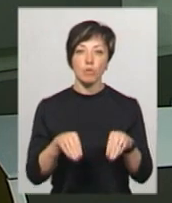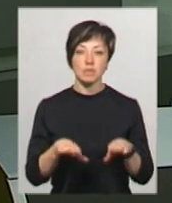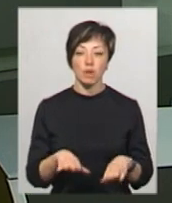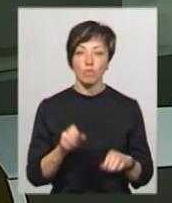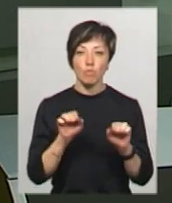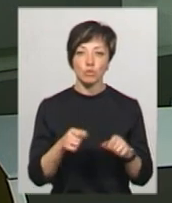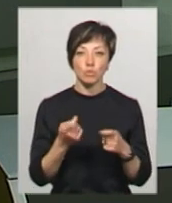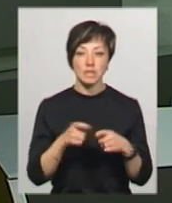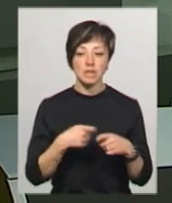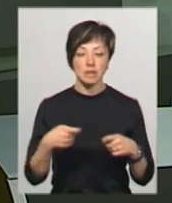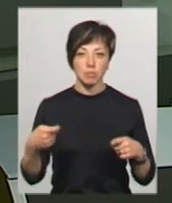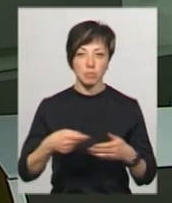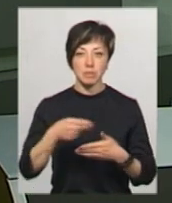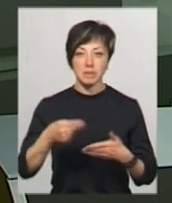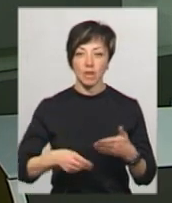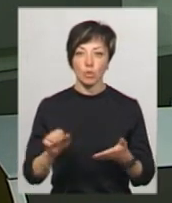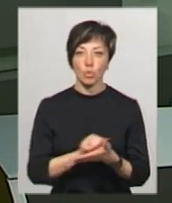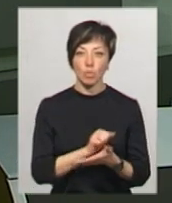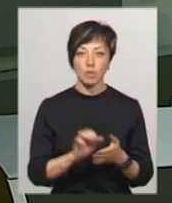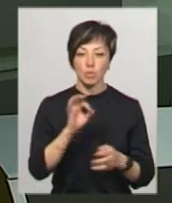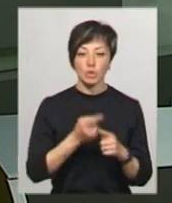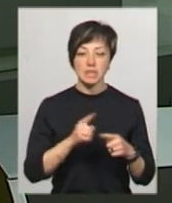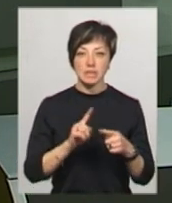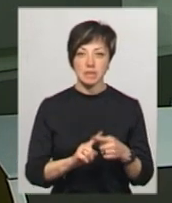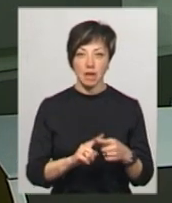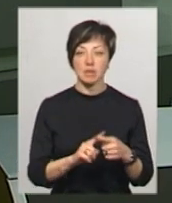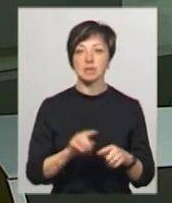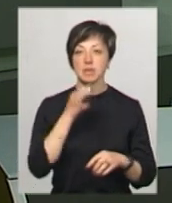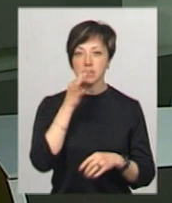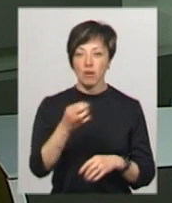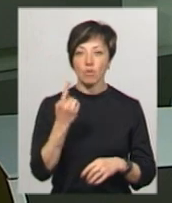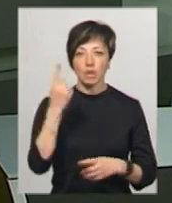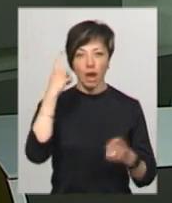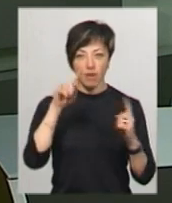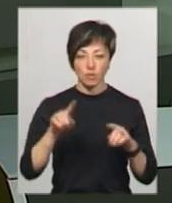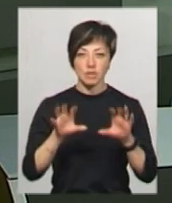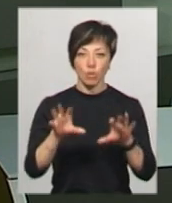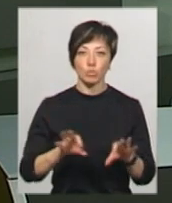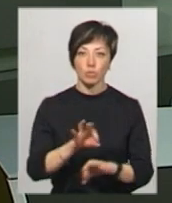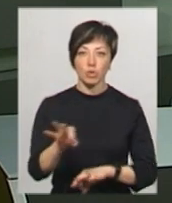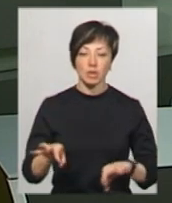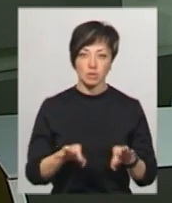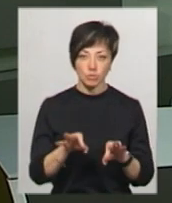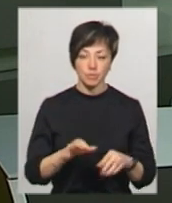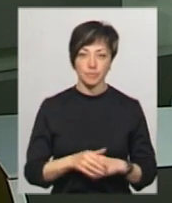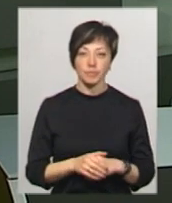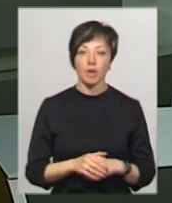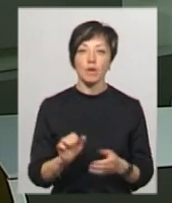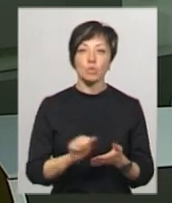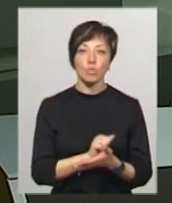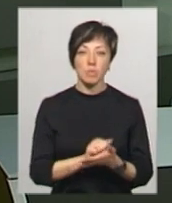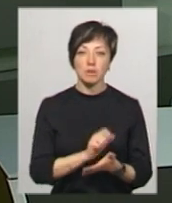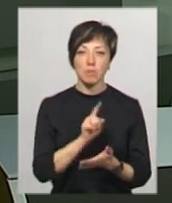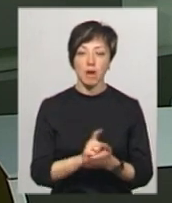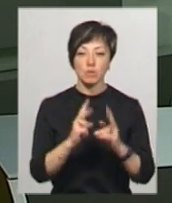Постанови можуть дещо затримати підписання документа. Про це новинам на першому сказав один із авторів законопроєкту Микола Княжицький. Документи